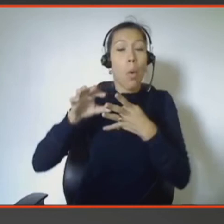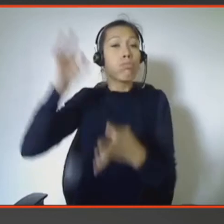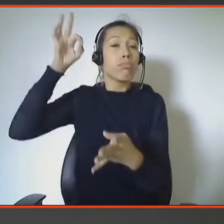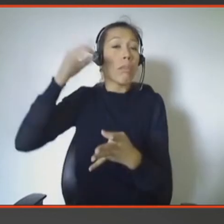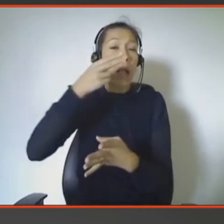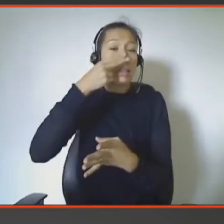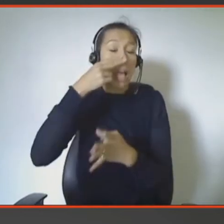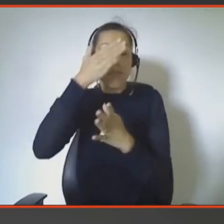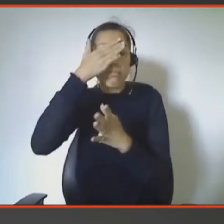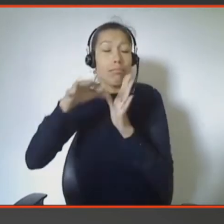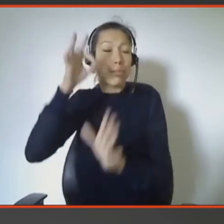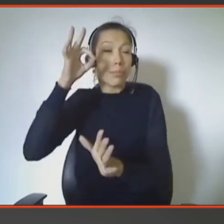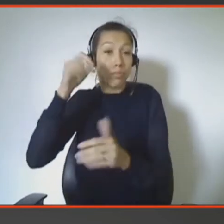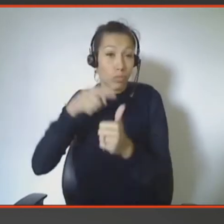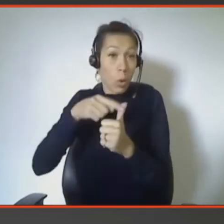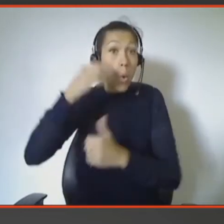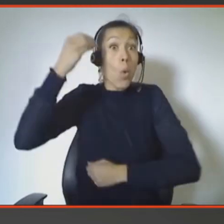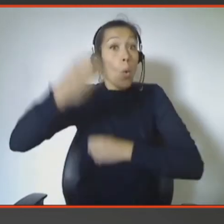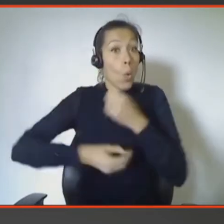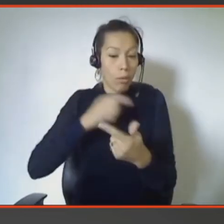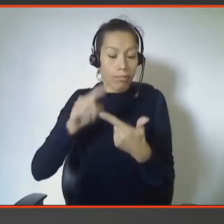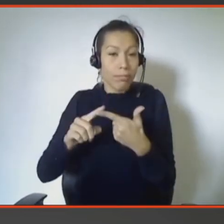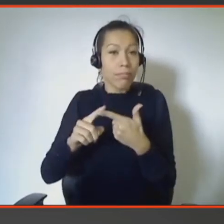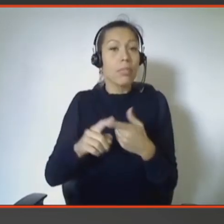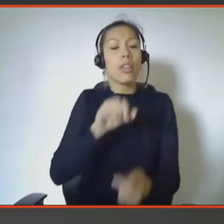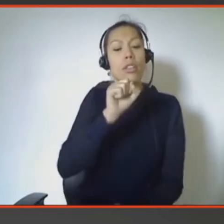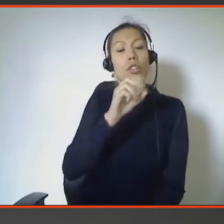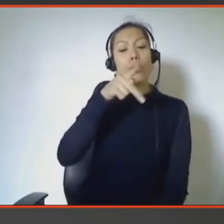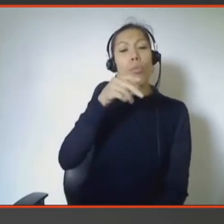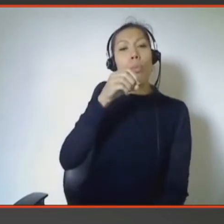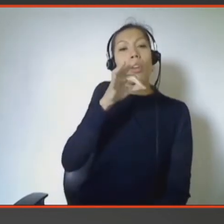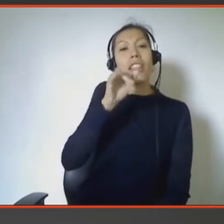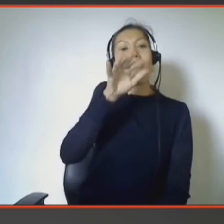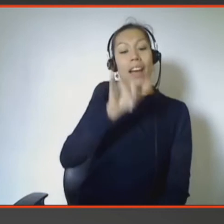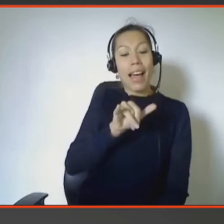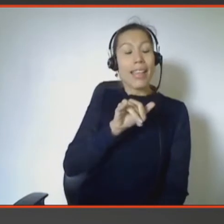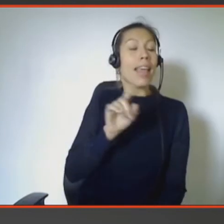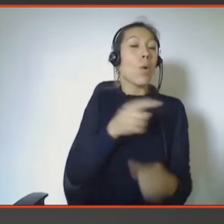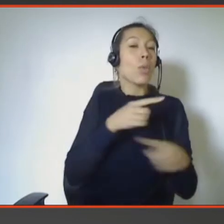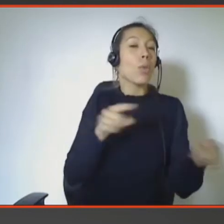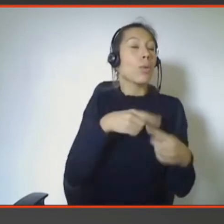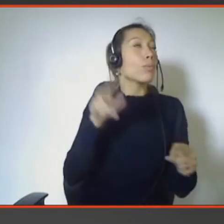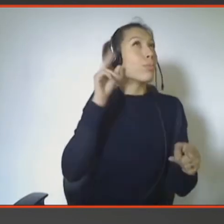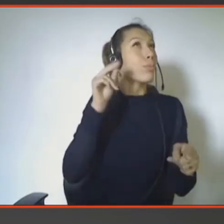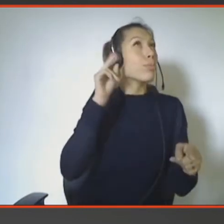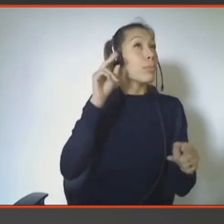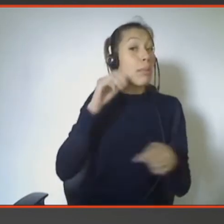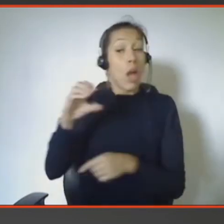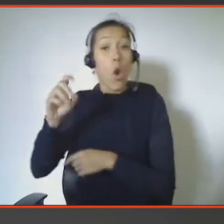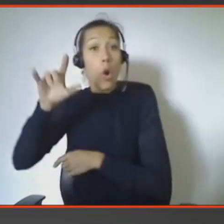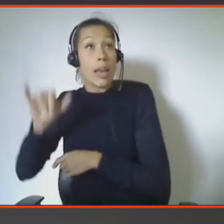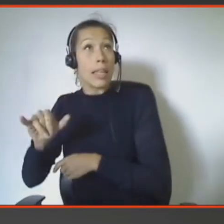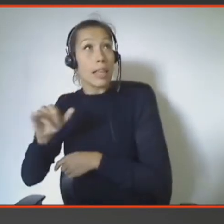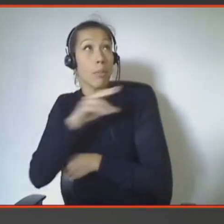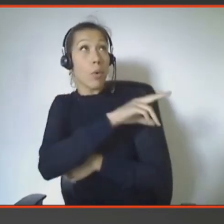peu plus poétique, c'est de se dire que quand vous écoutez Spotify, Oli décide déjà du moment où il va vous faire réécouter cette chanson, il